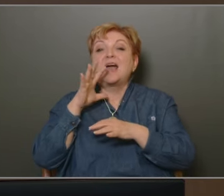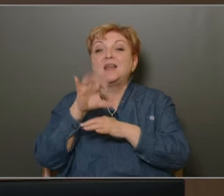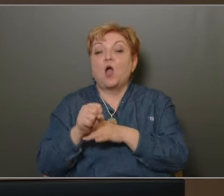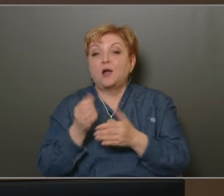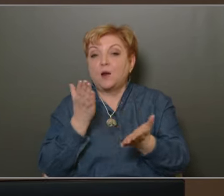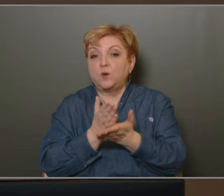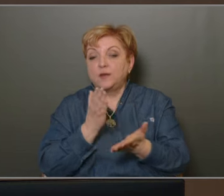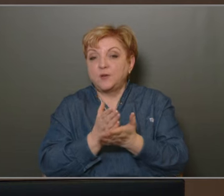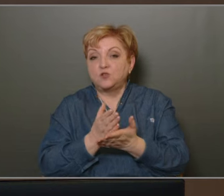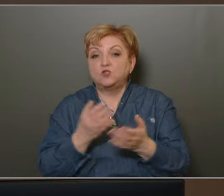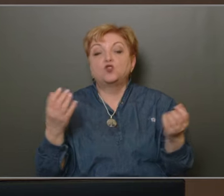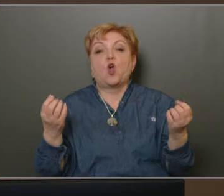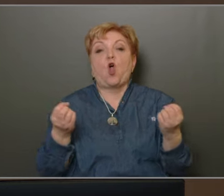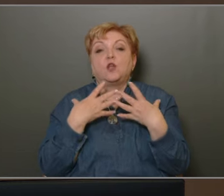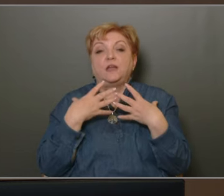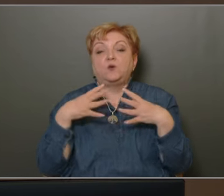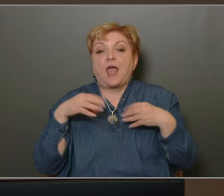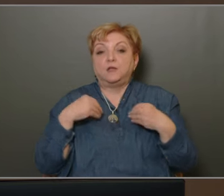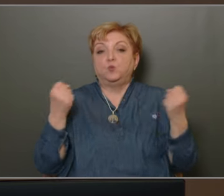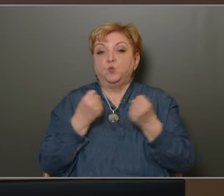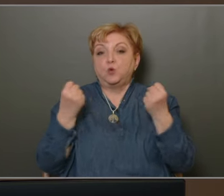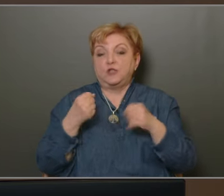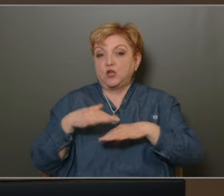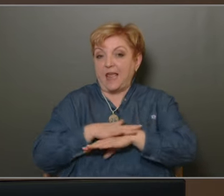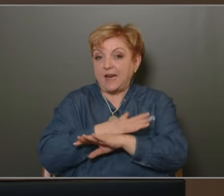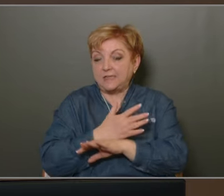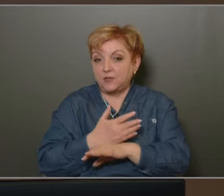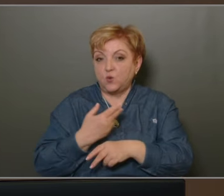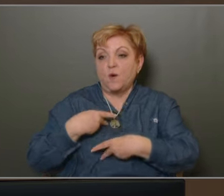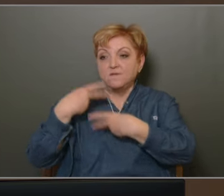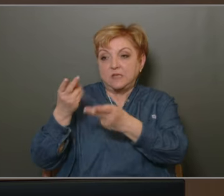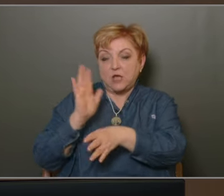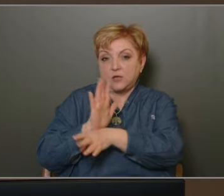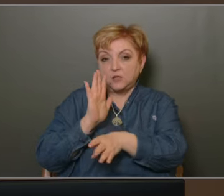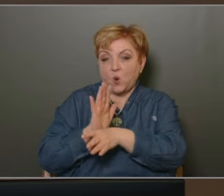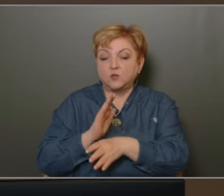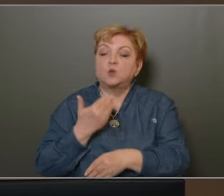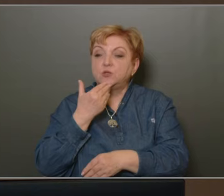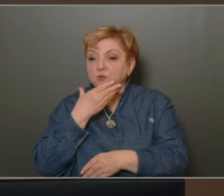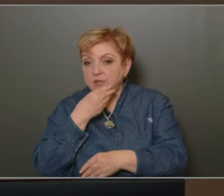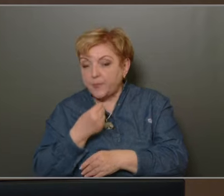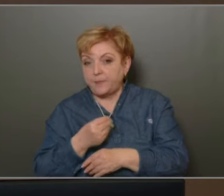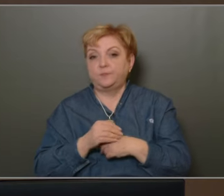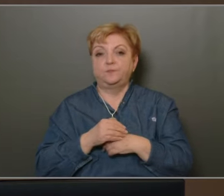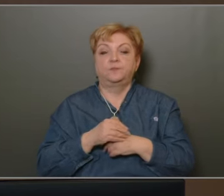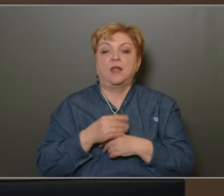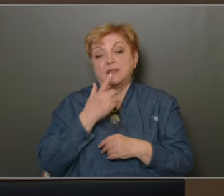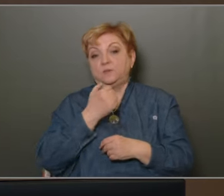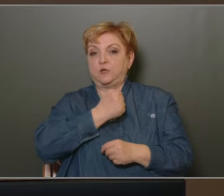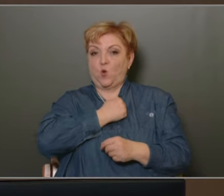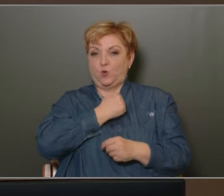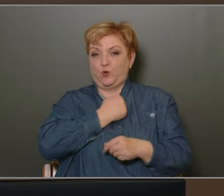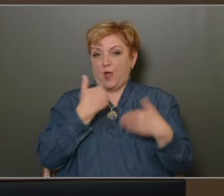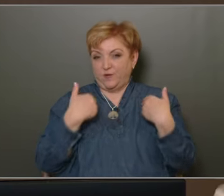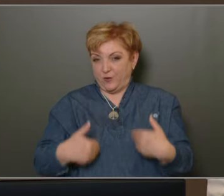képesség és hatékonyabb együttműködés az érezhető, tehát visszaigazolandó. Köszönjük szépen, és természetesen önzőek